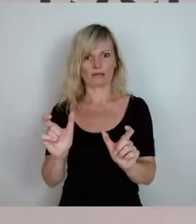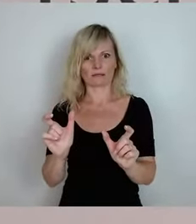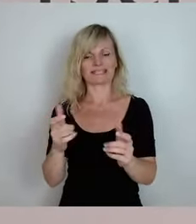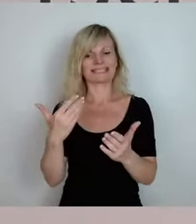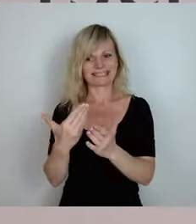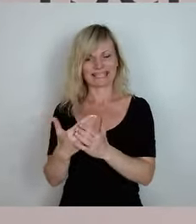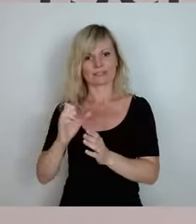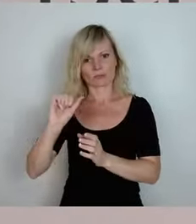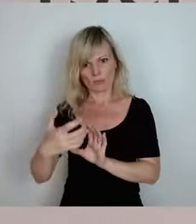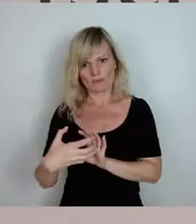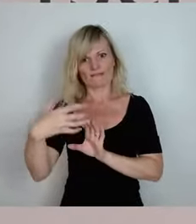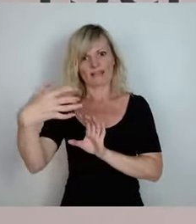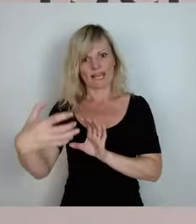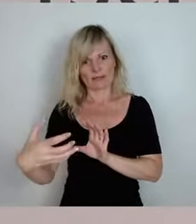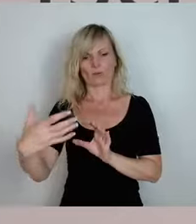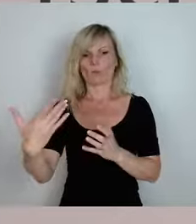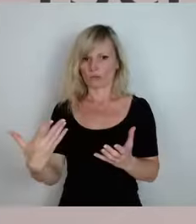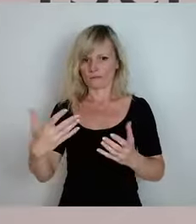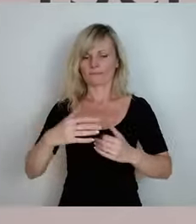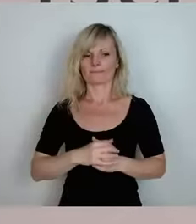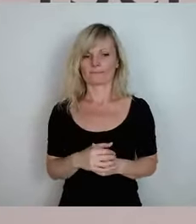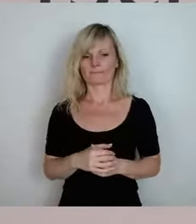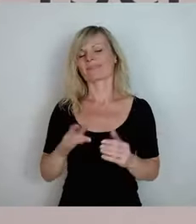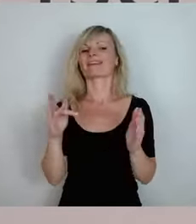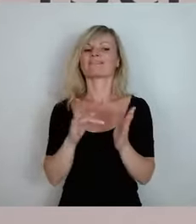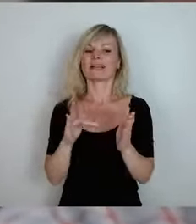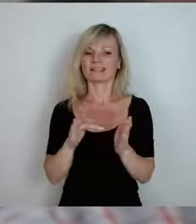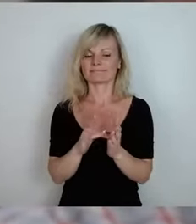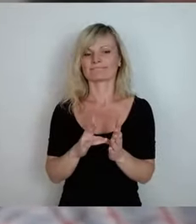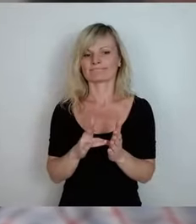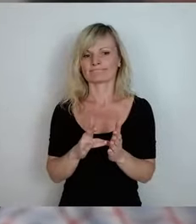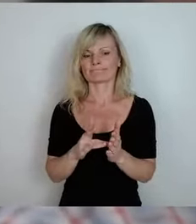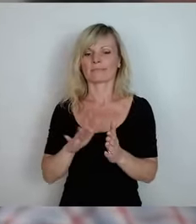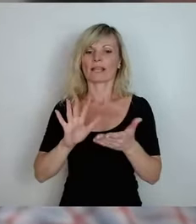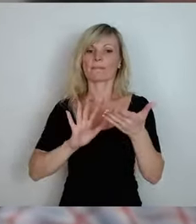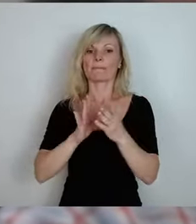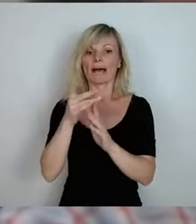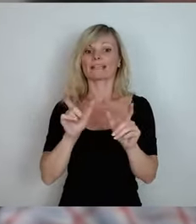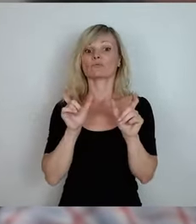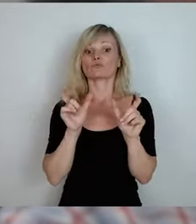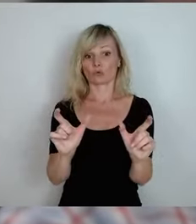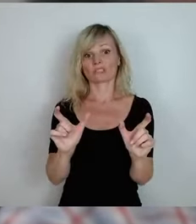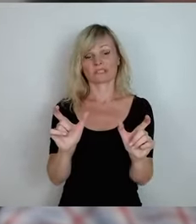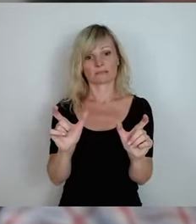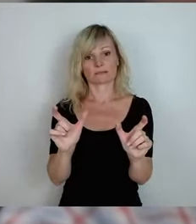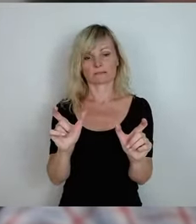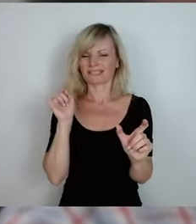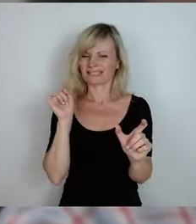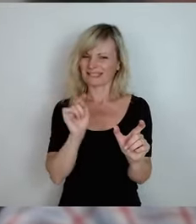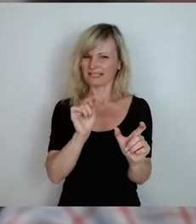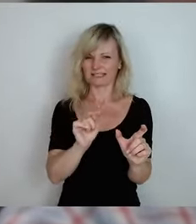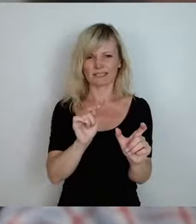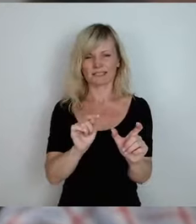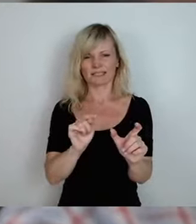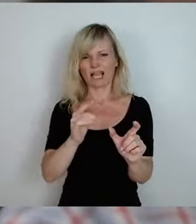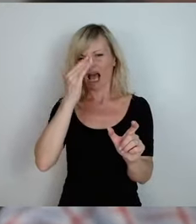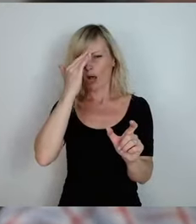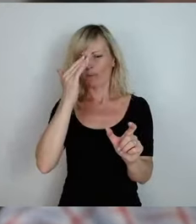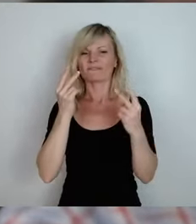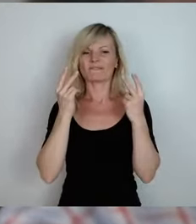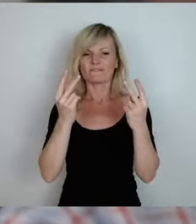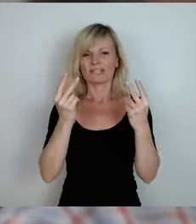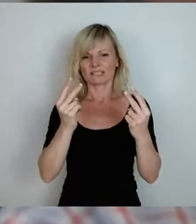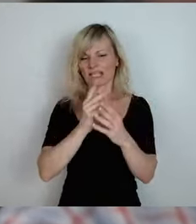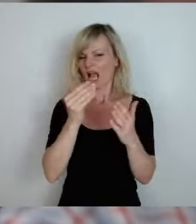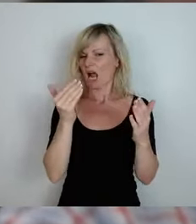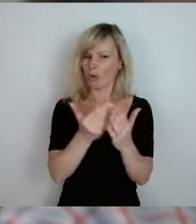weil am Ende ist es so, der Brandschutz ist eine der wichtigsten Aufgaben und